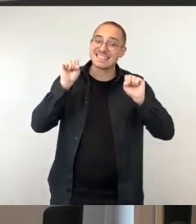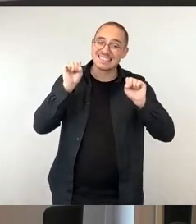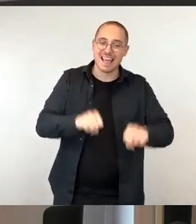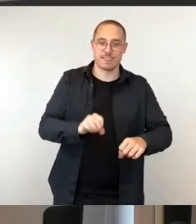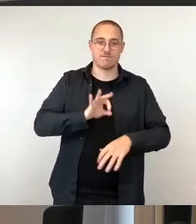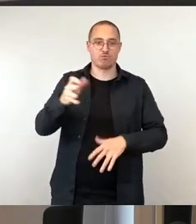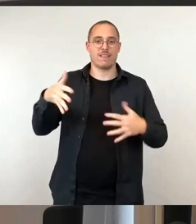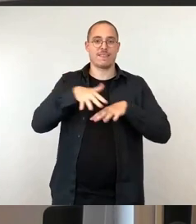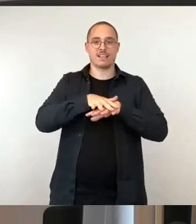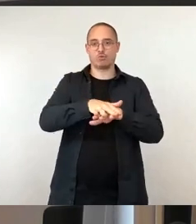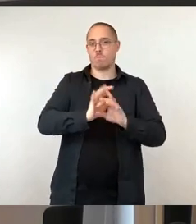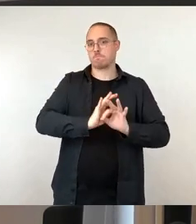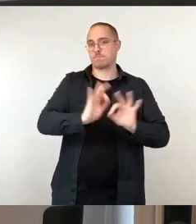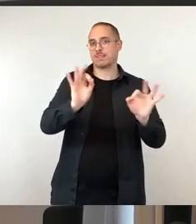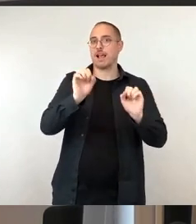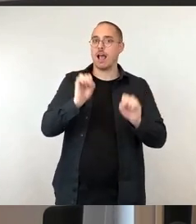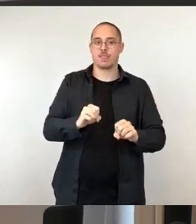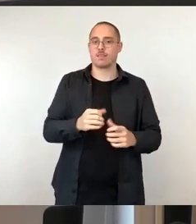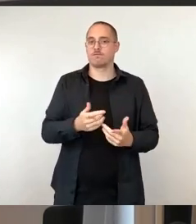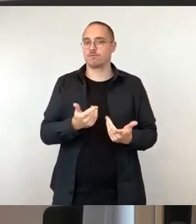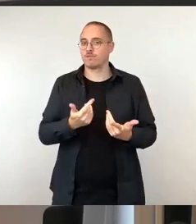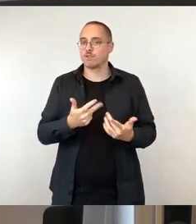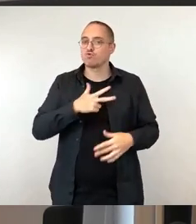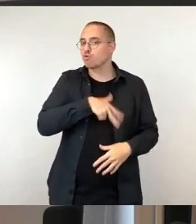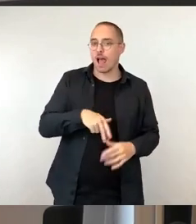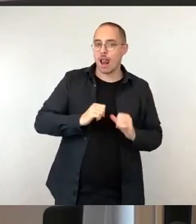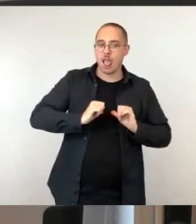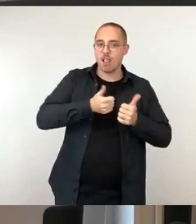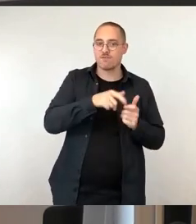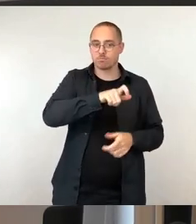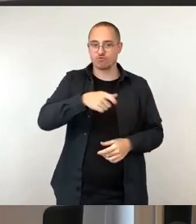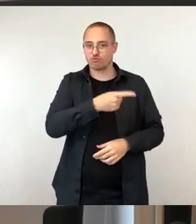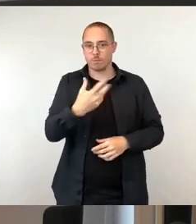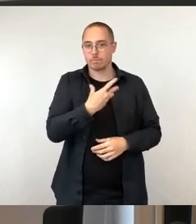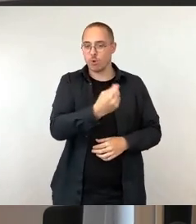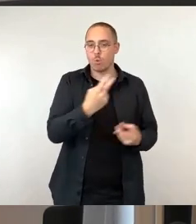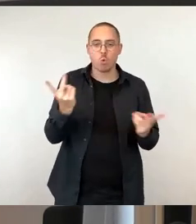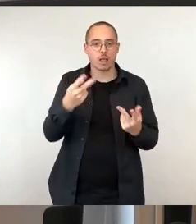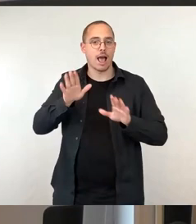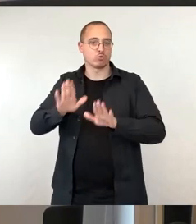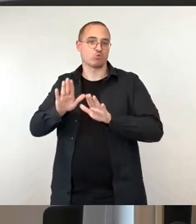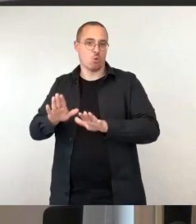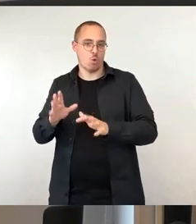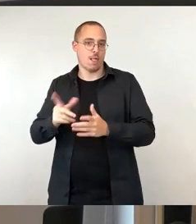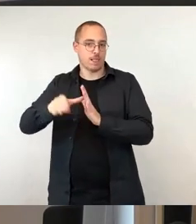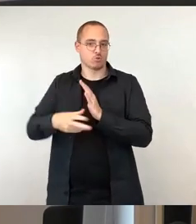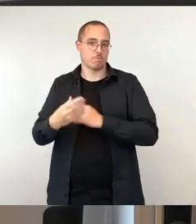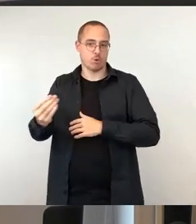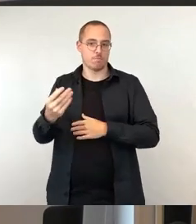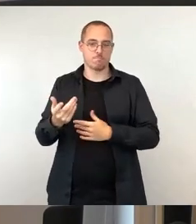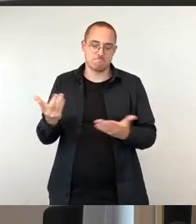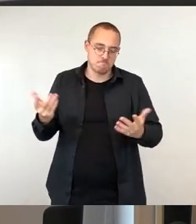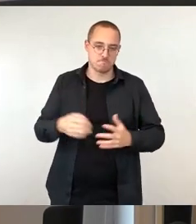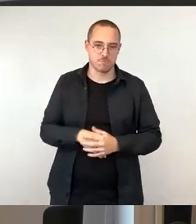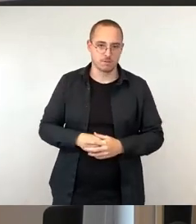oder im Bezug von Asylsuchenden, von Asylleistungen. Sie können zum Beispiel den sehr eintönigen Alltag in einer